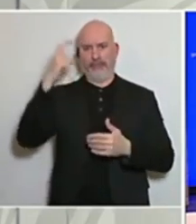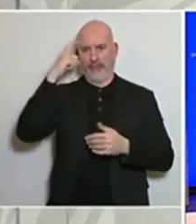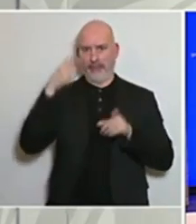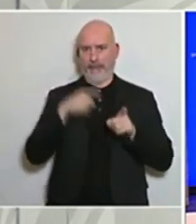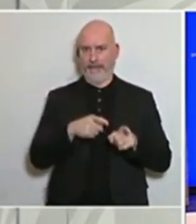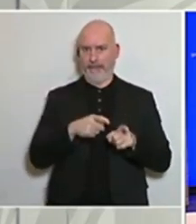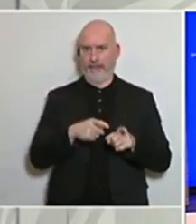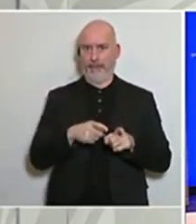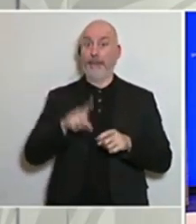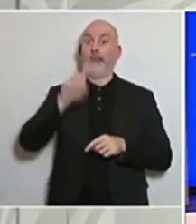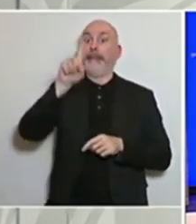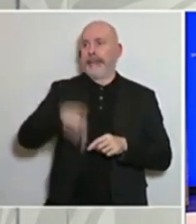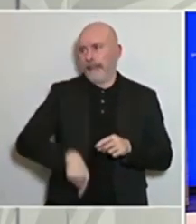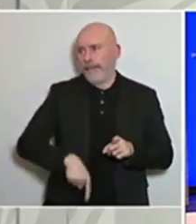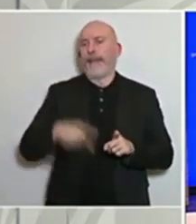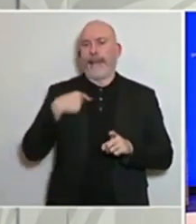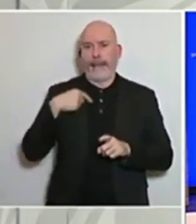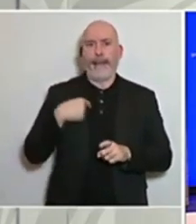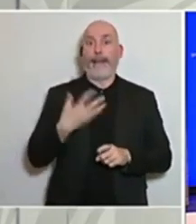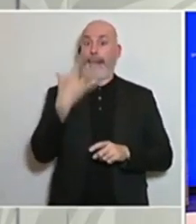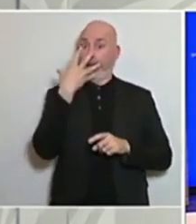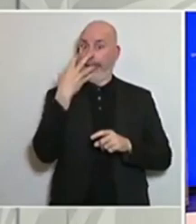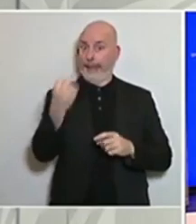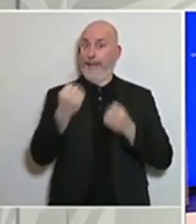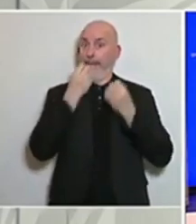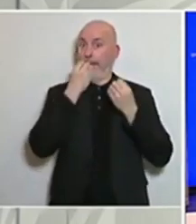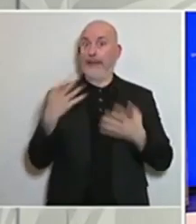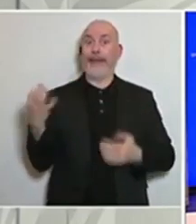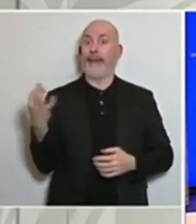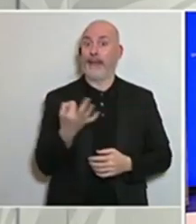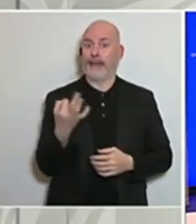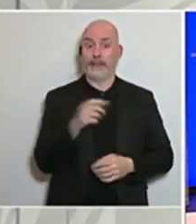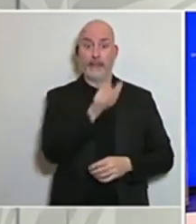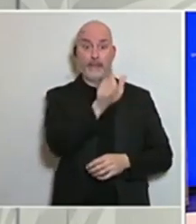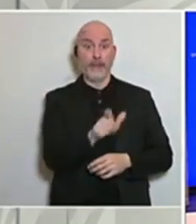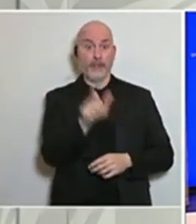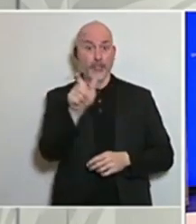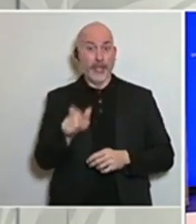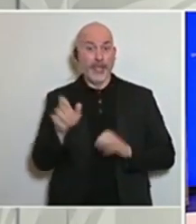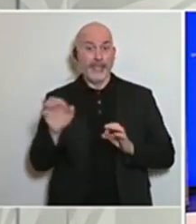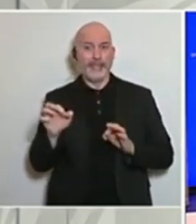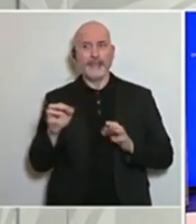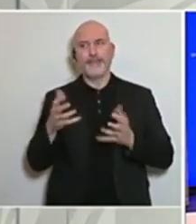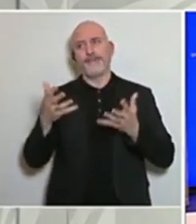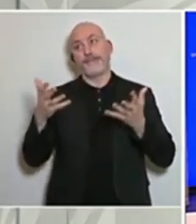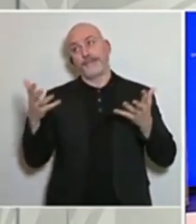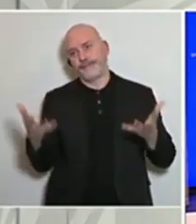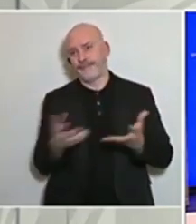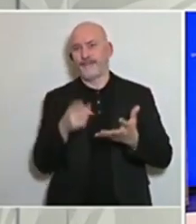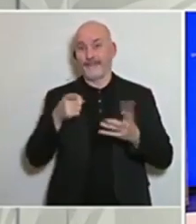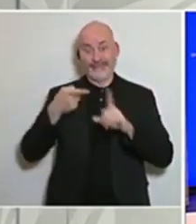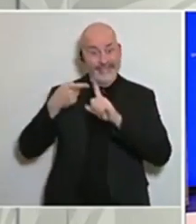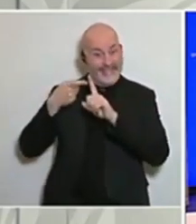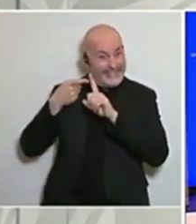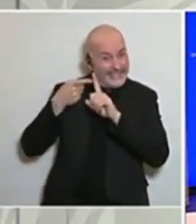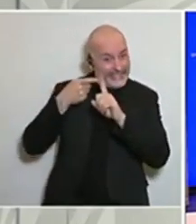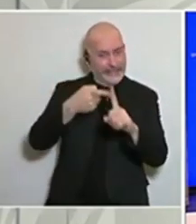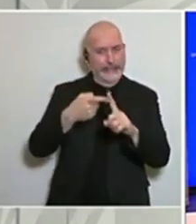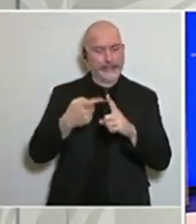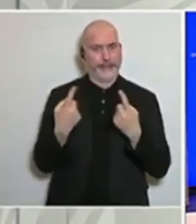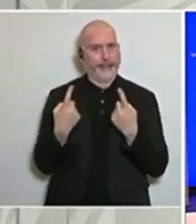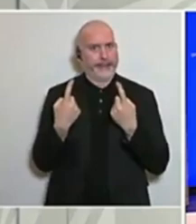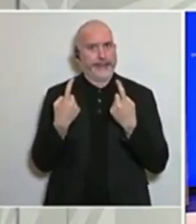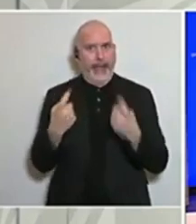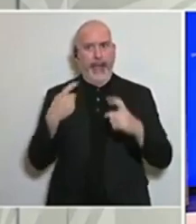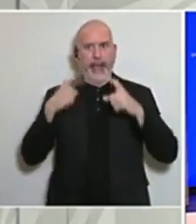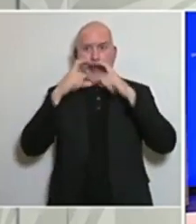que totes aquelles persones que haurien de ser a les destinacions, a tàries d'aquestes